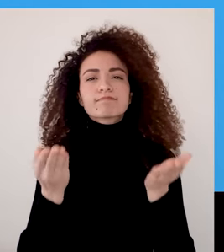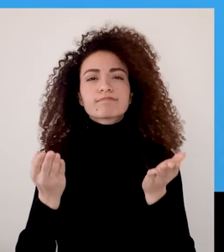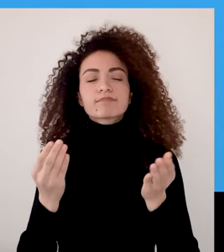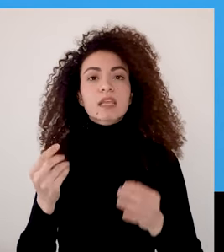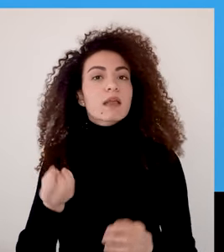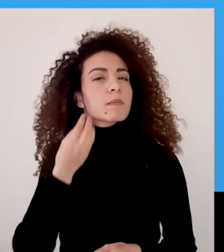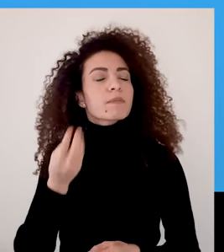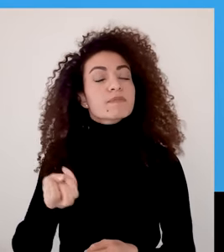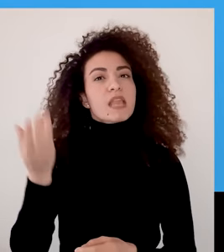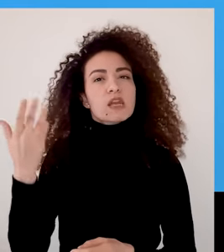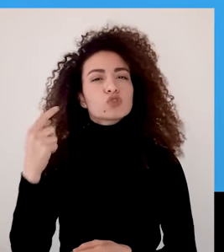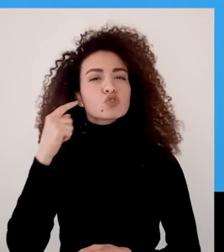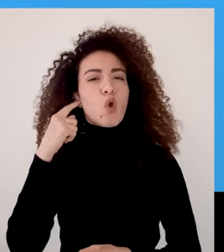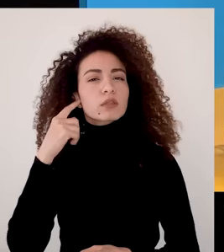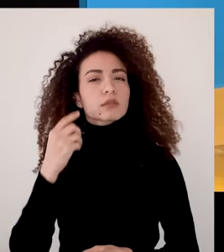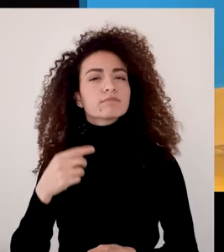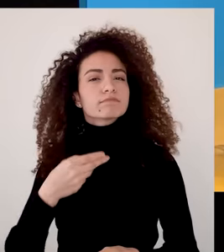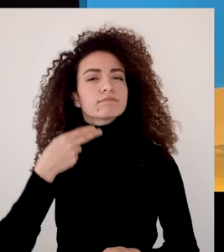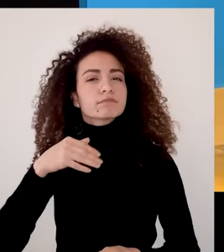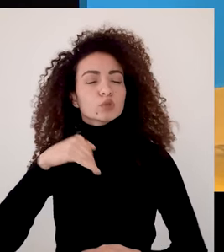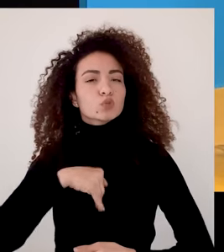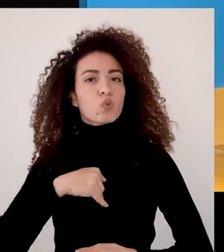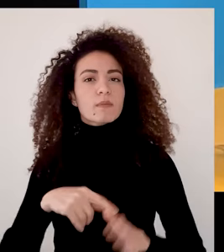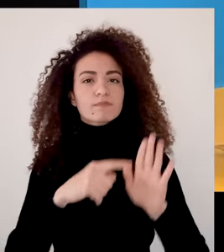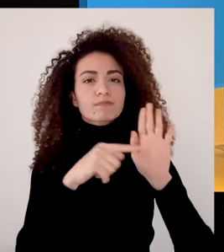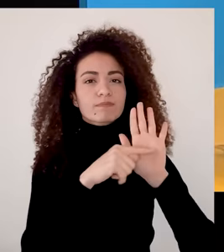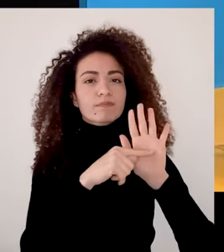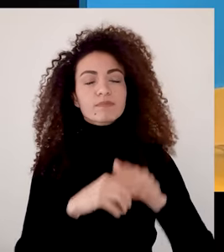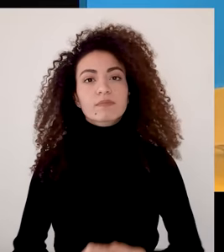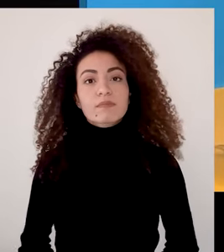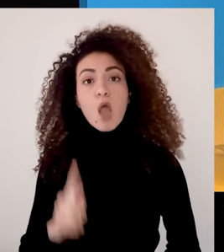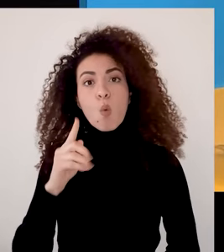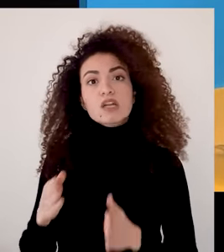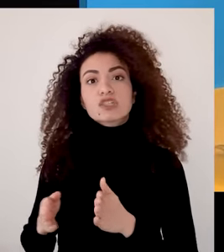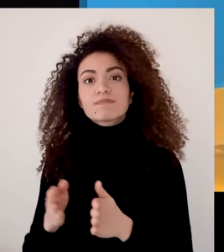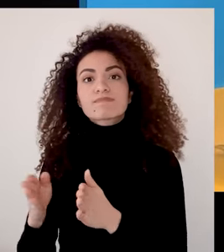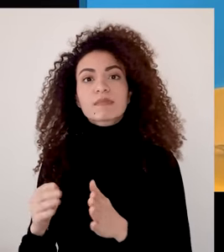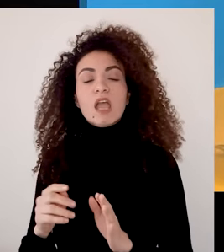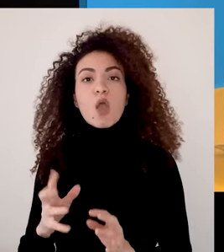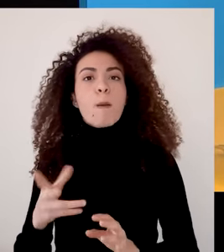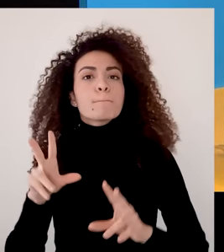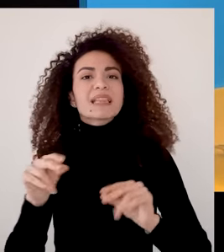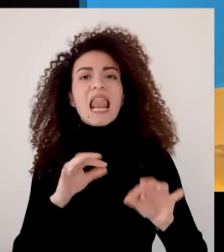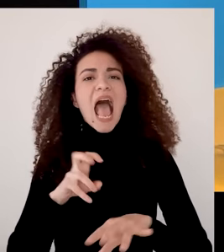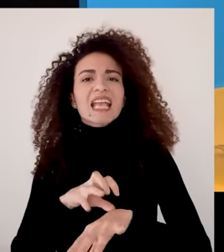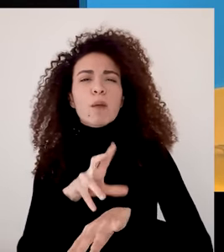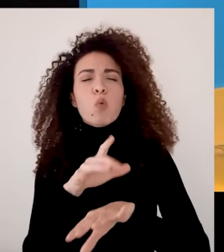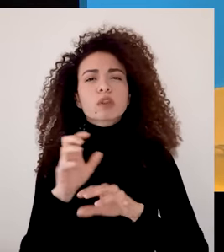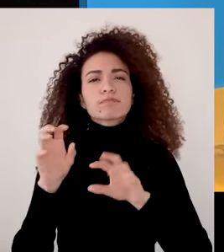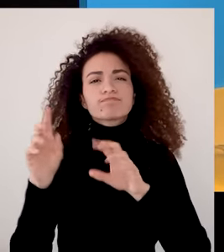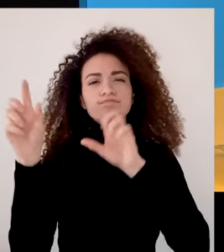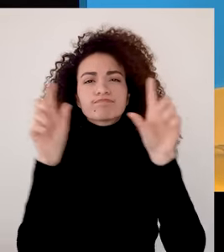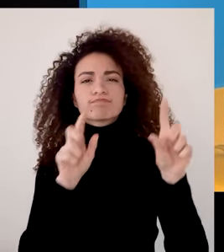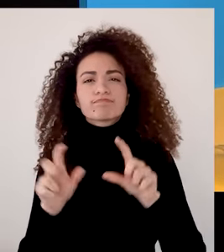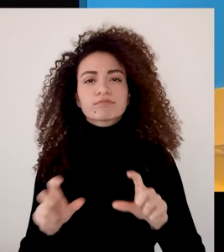بعد تجاهل الصوت الناقض الداخلي وسيلة الأولى تاخد شكل مخطط العنكبوت حيث تطرحي على نفسك